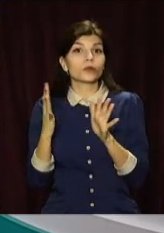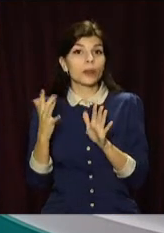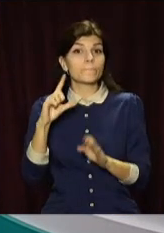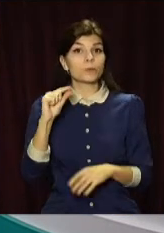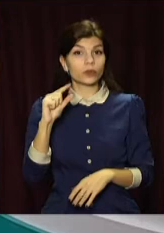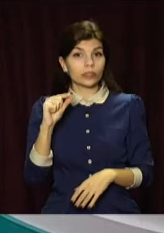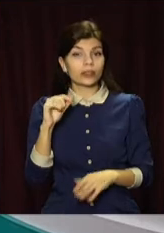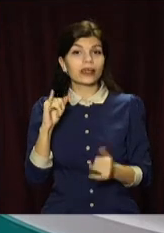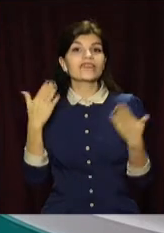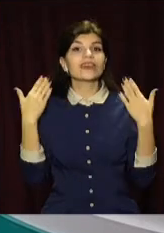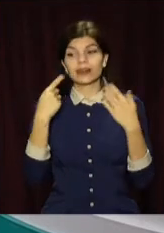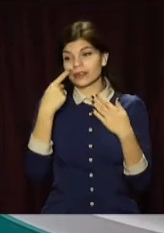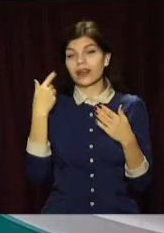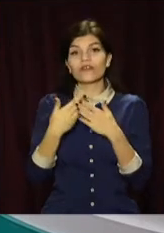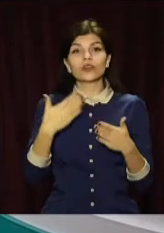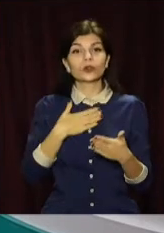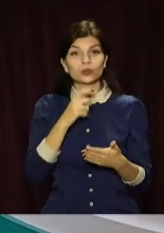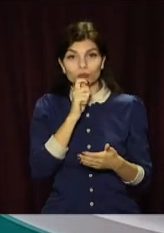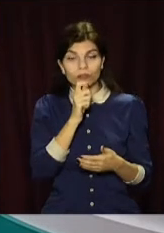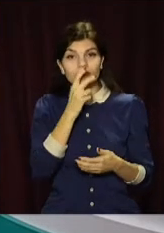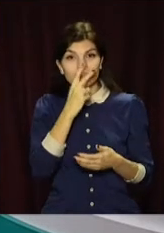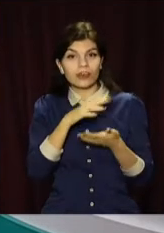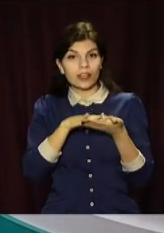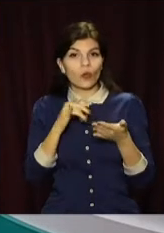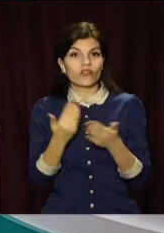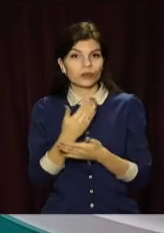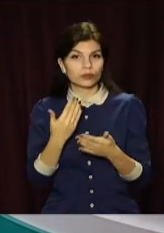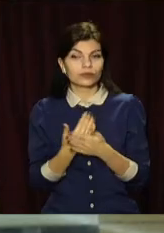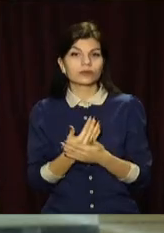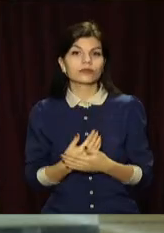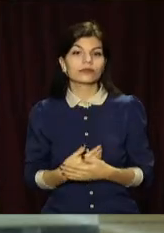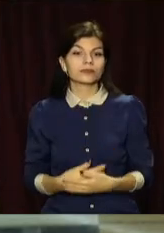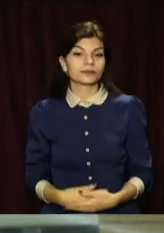понеділка та вихідних від наших журналістів – дивіться далі у випуску.